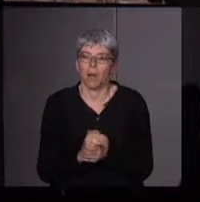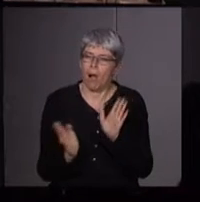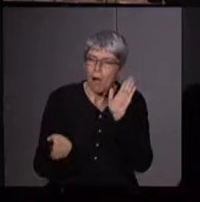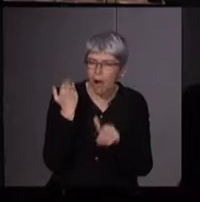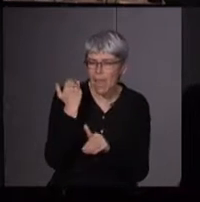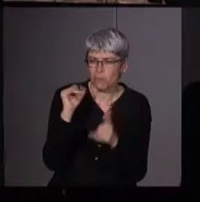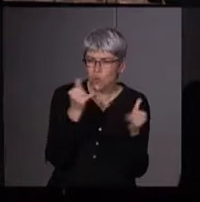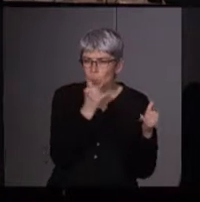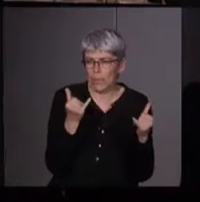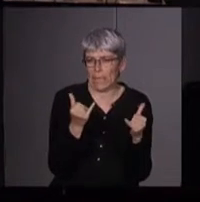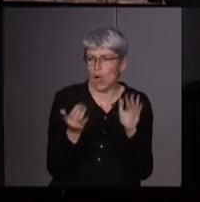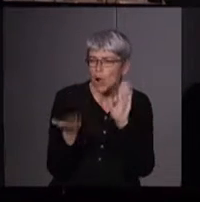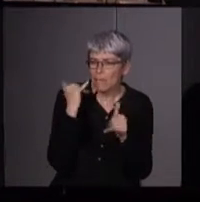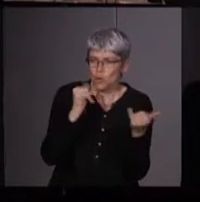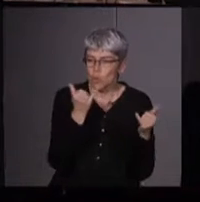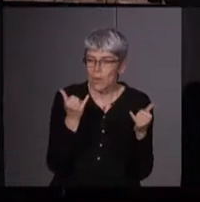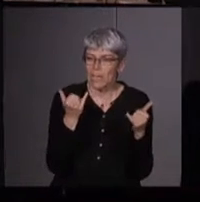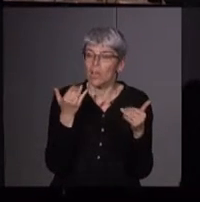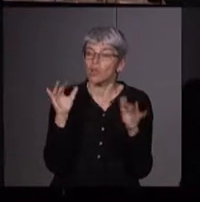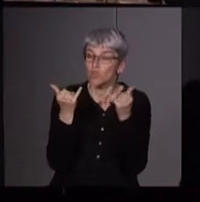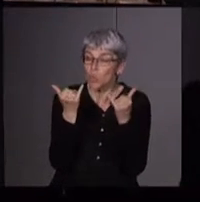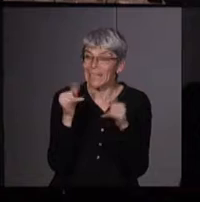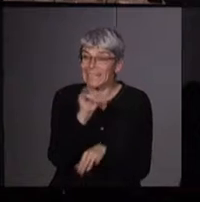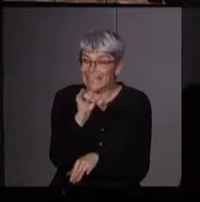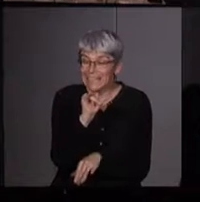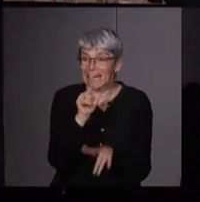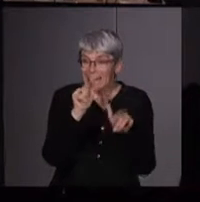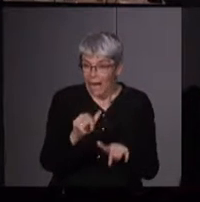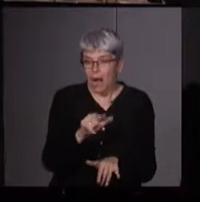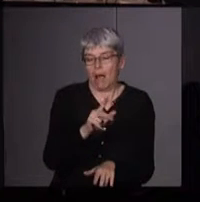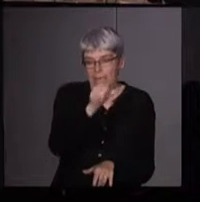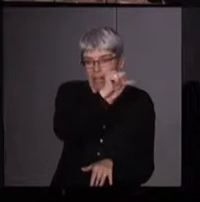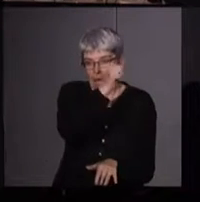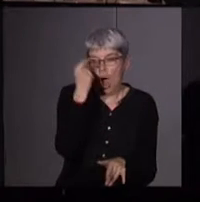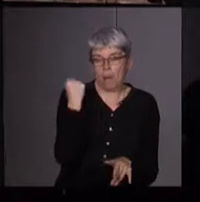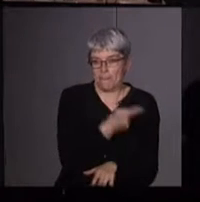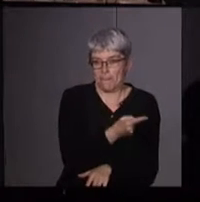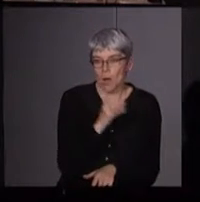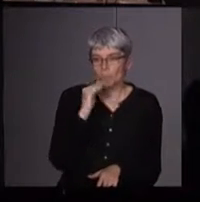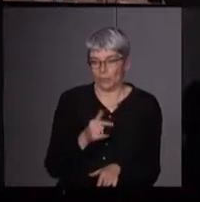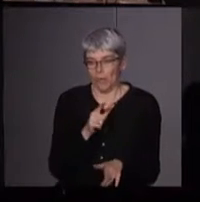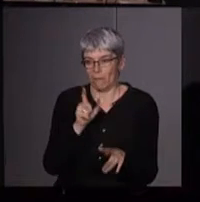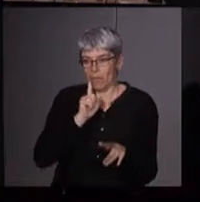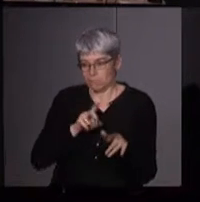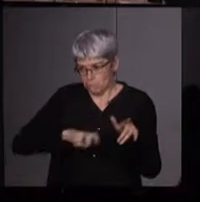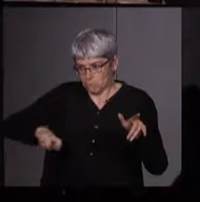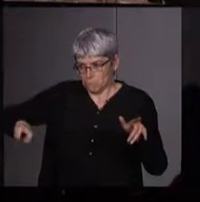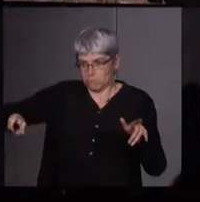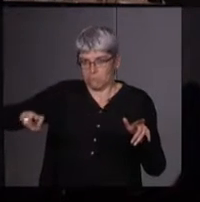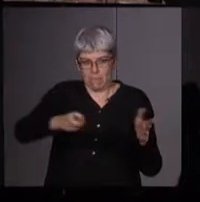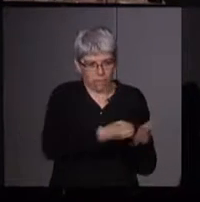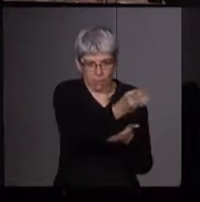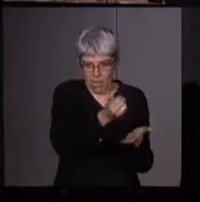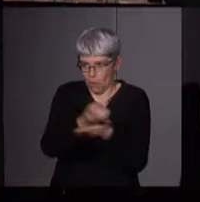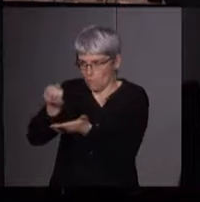enlever, donc, les jouets des garçons, tandis que des messagères parcourent l'entièreté du cercle pour tenir tout le monde au